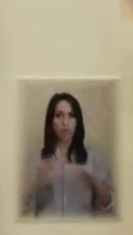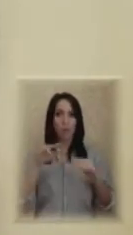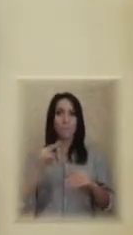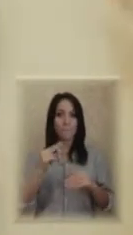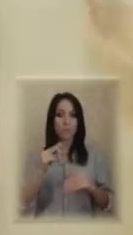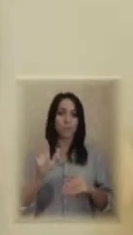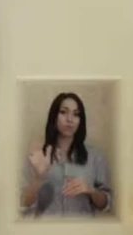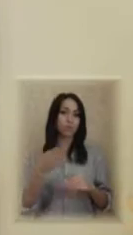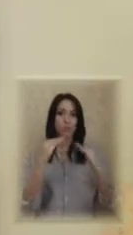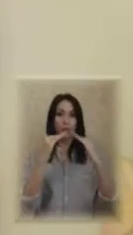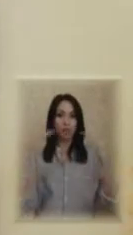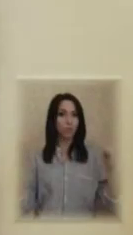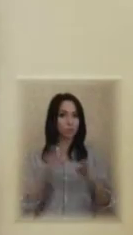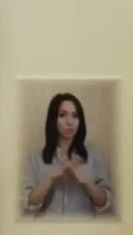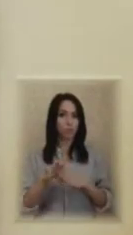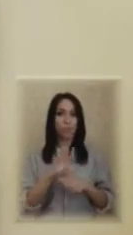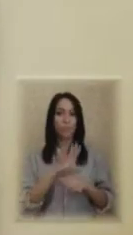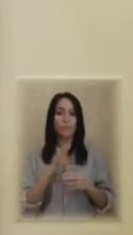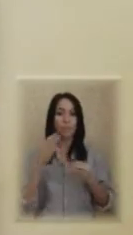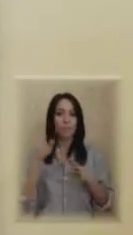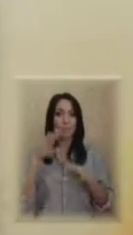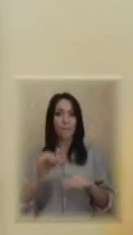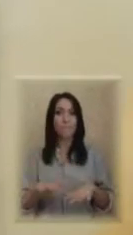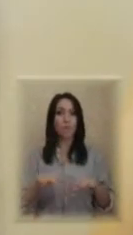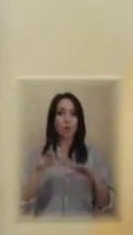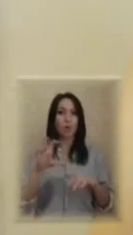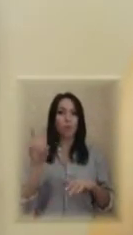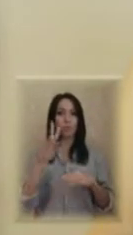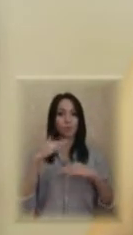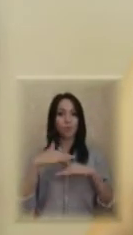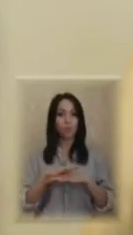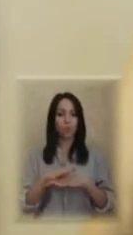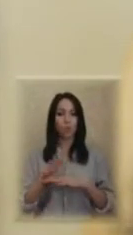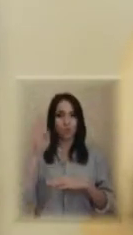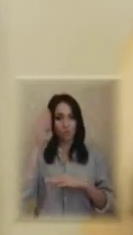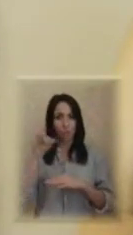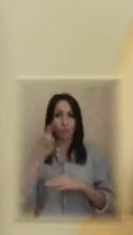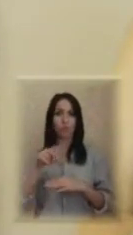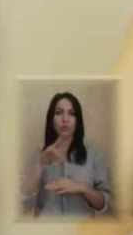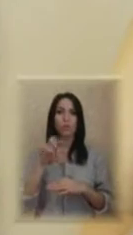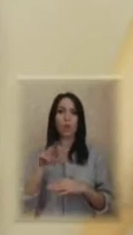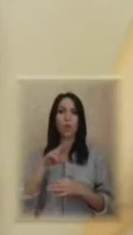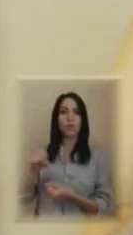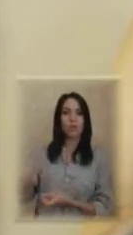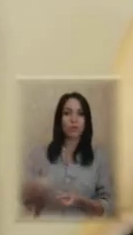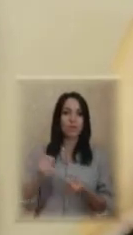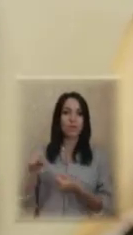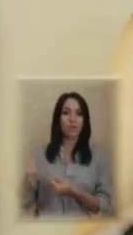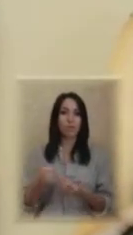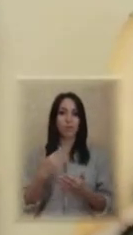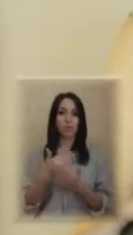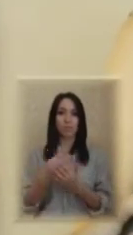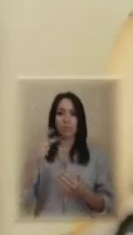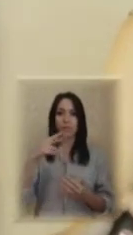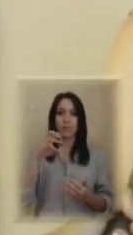коли дах сняли, тут був потоп. З двох годин ночі вигрібали воду з під'їзду. У квартирі води було десь 20 сантиметрів.